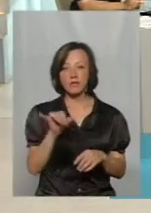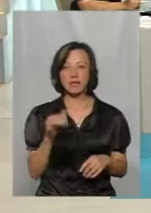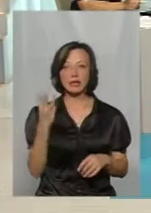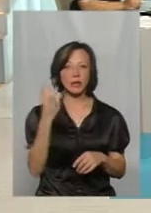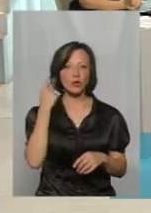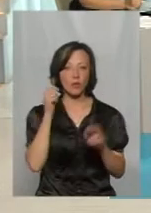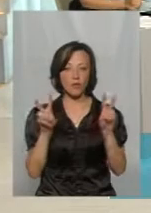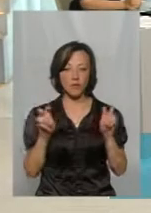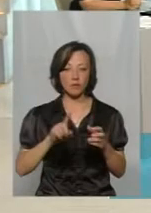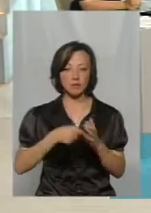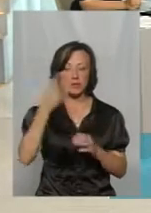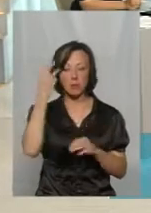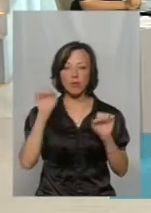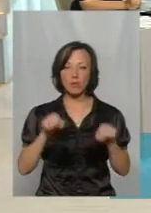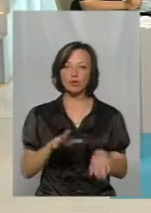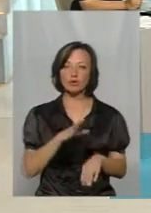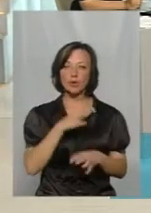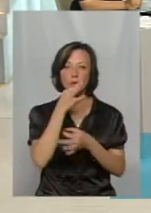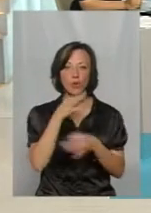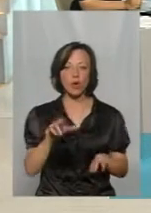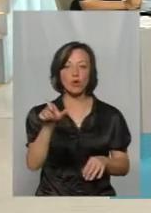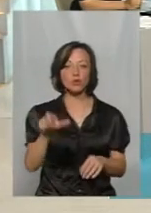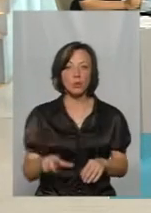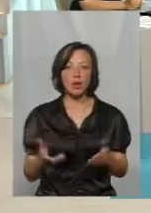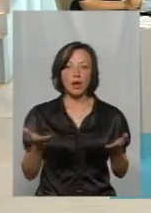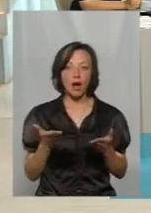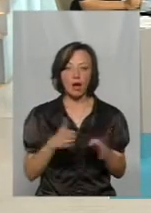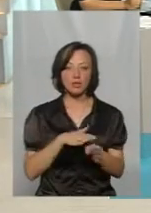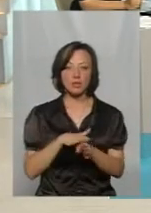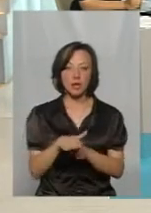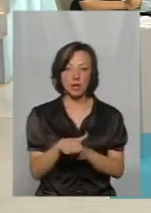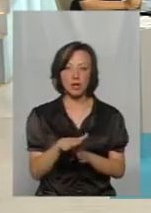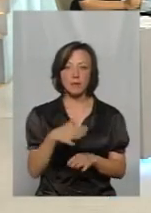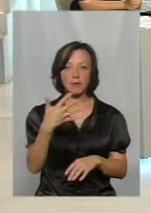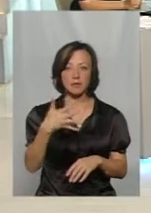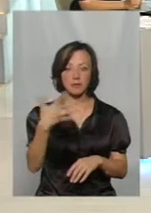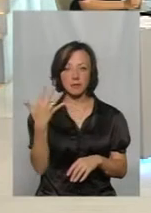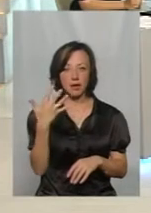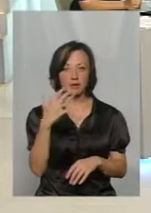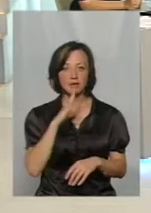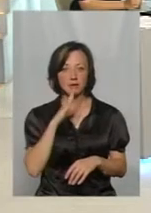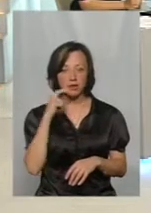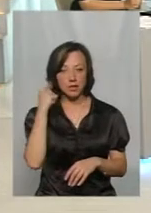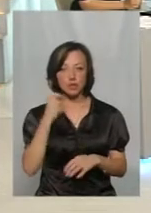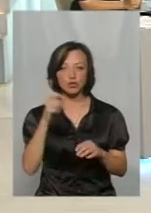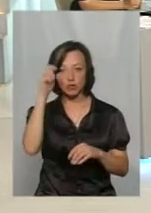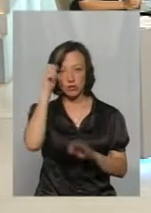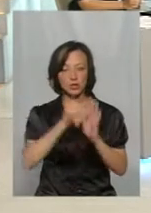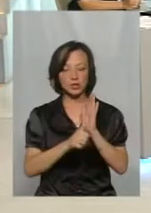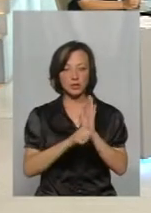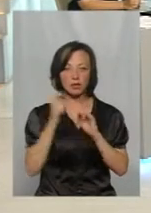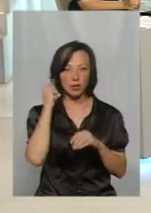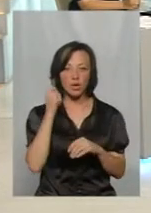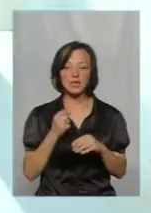віку міста Хмельницького може стати будь-яка особа, яка досягла для жінки 55 років, чоловік 60 років.